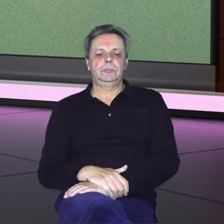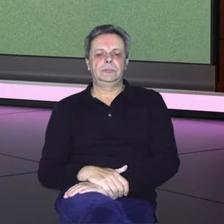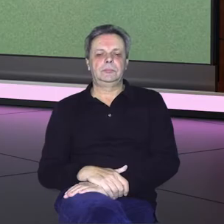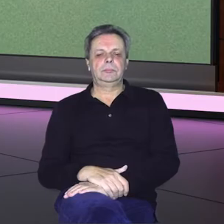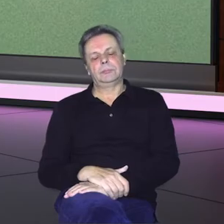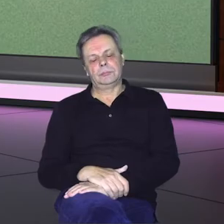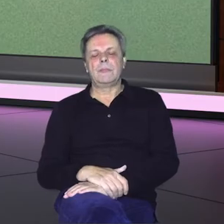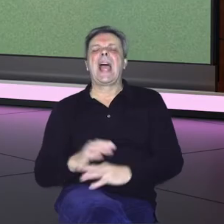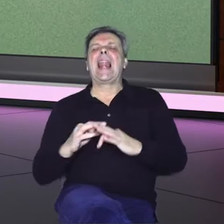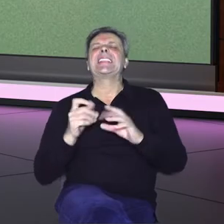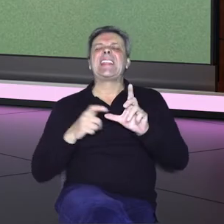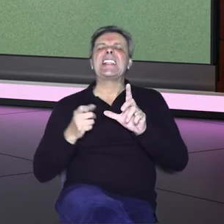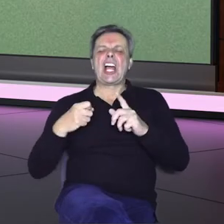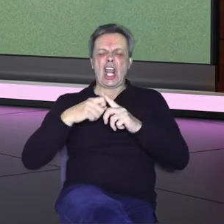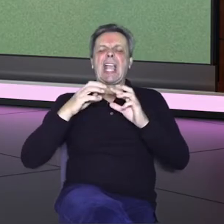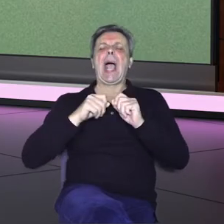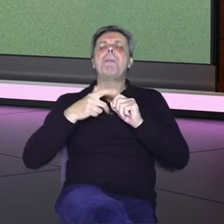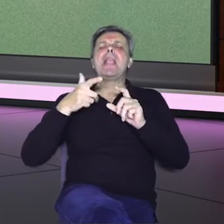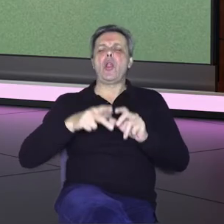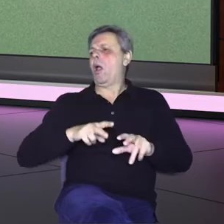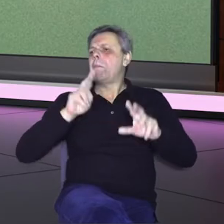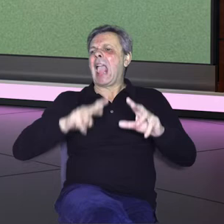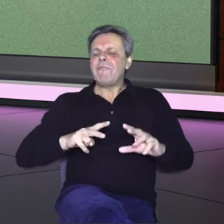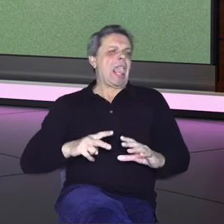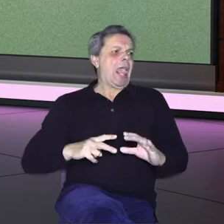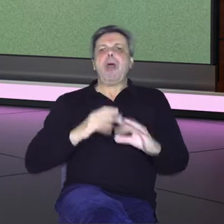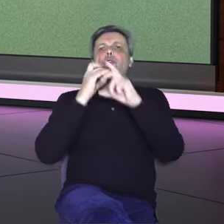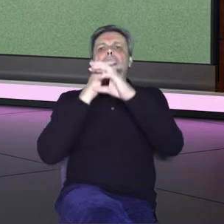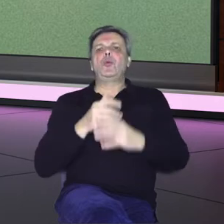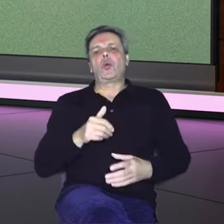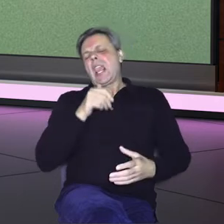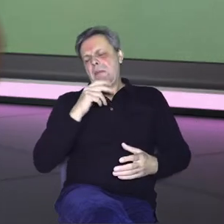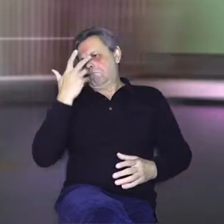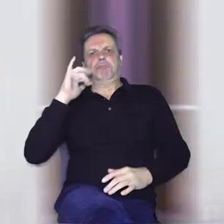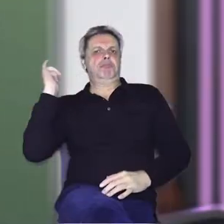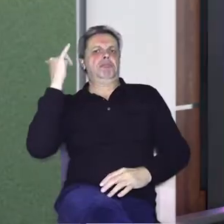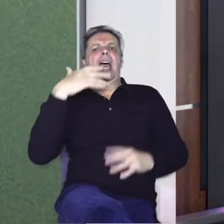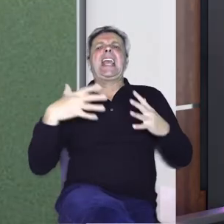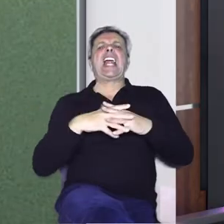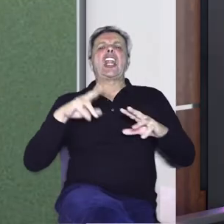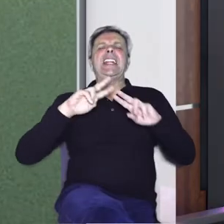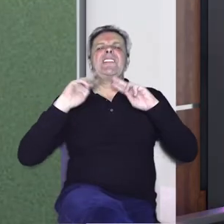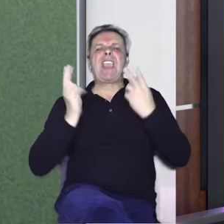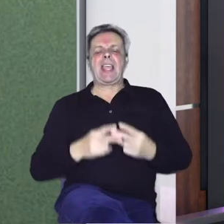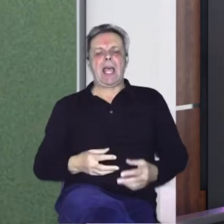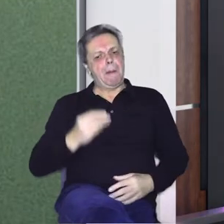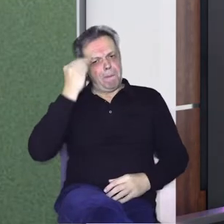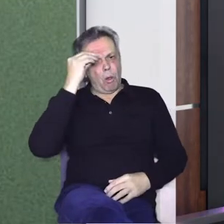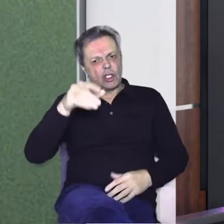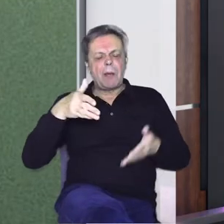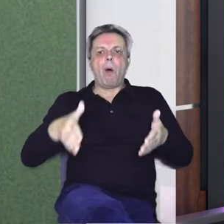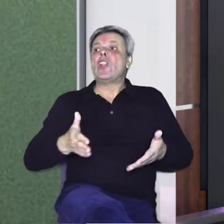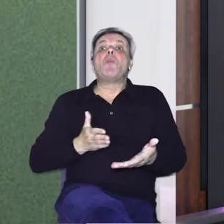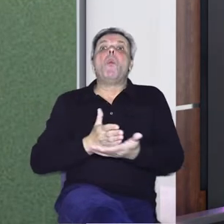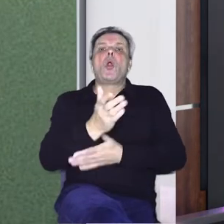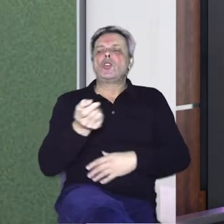Kant autor Aleksandar Saša Kabiljo pravi je trubadur, a time kozmopolit, građanin svijeta. Pociča da smo